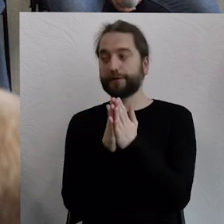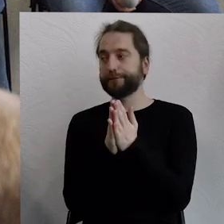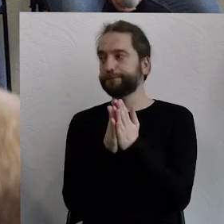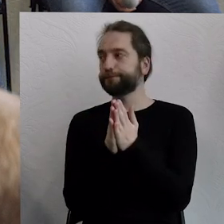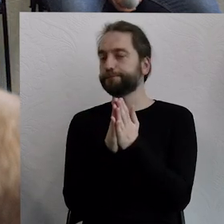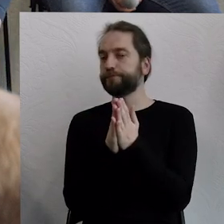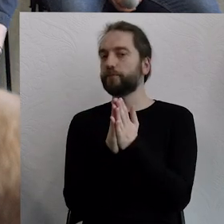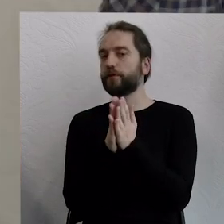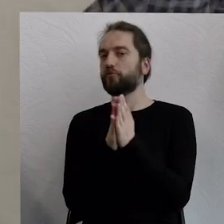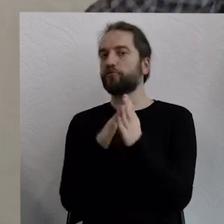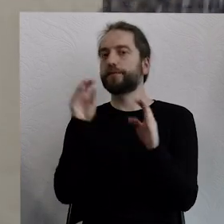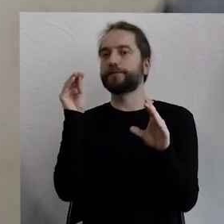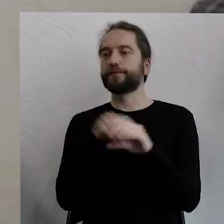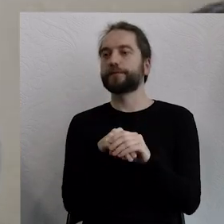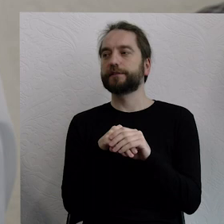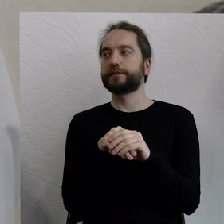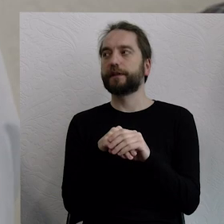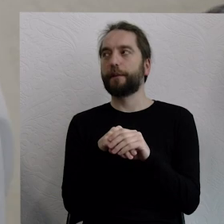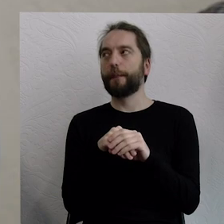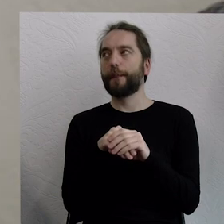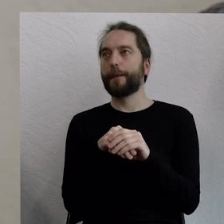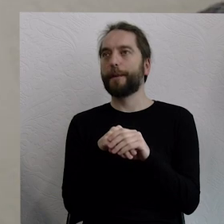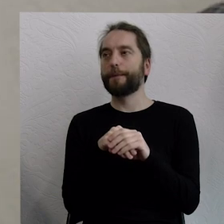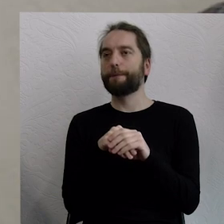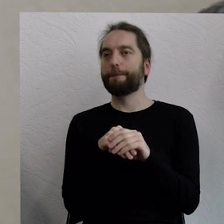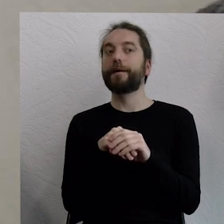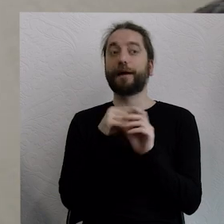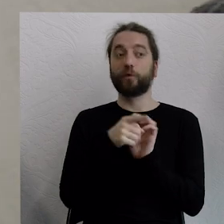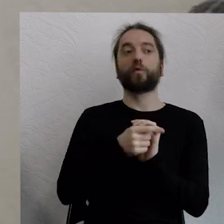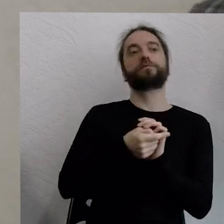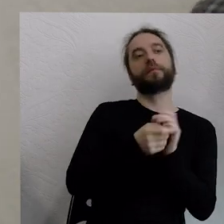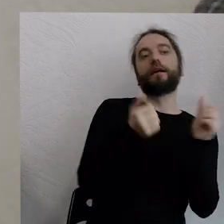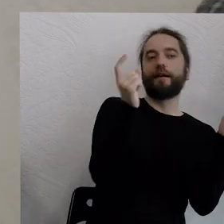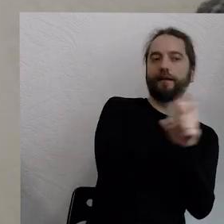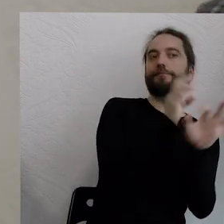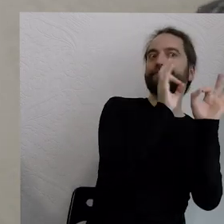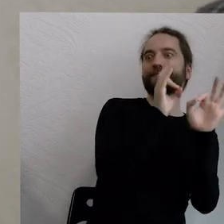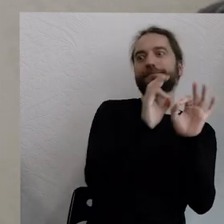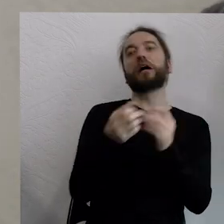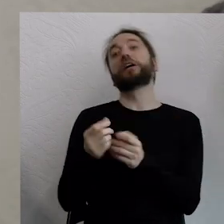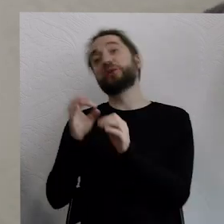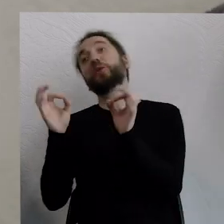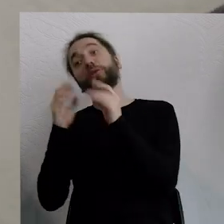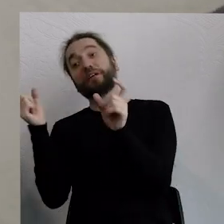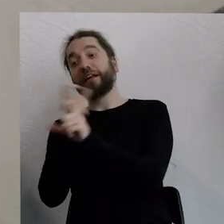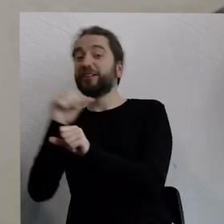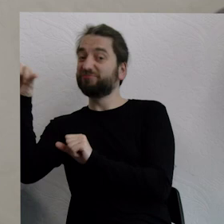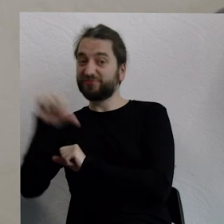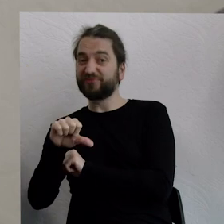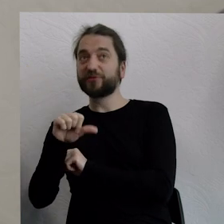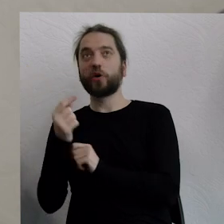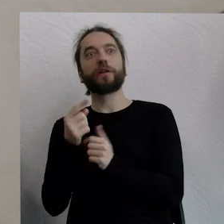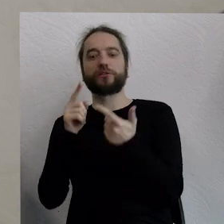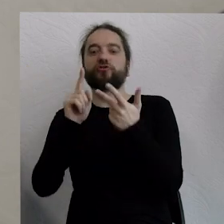I tam właśnie pomiędzy dystopią a utopią Joanna proponuje coś, co nazywa protopią.